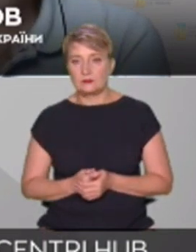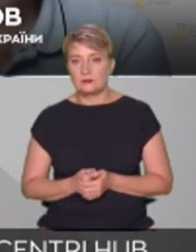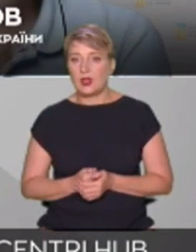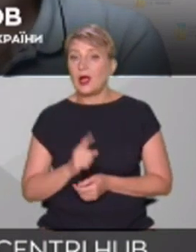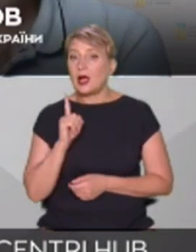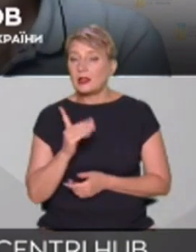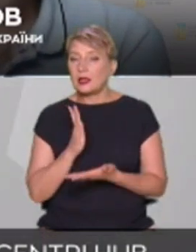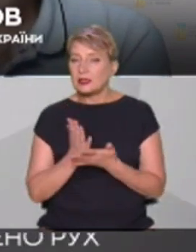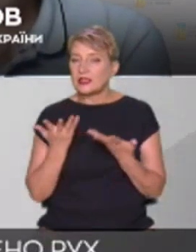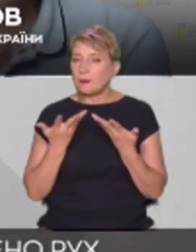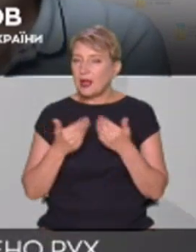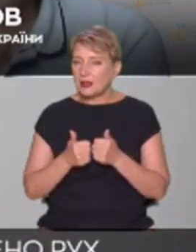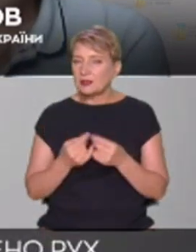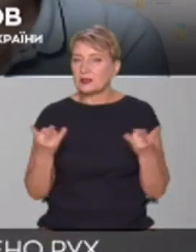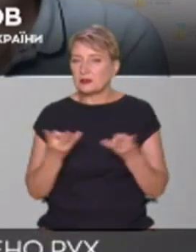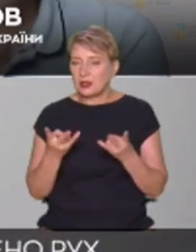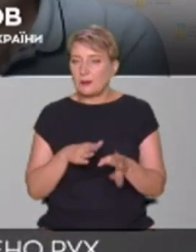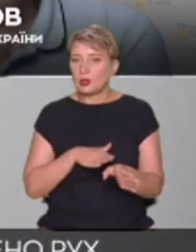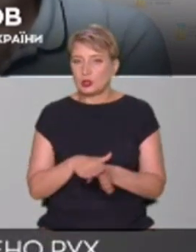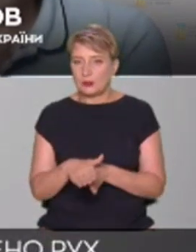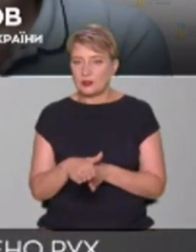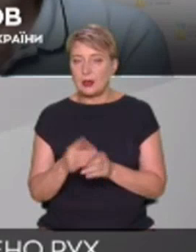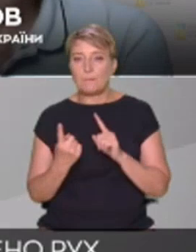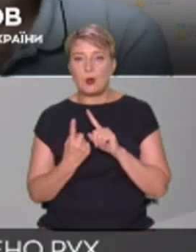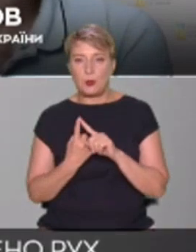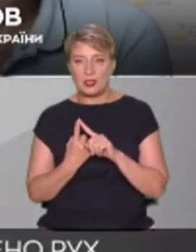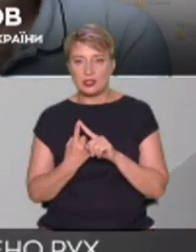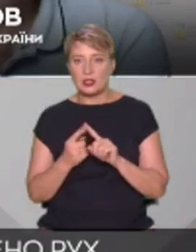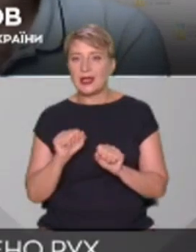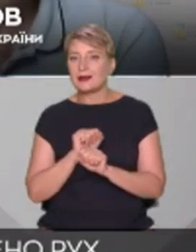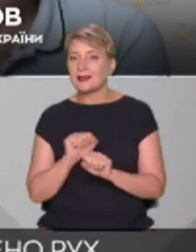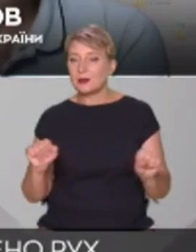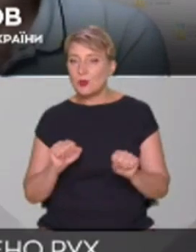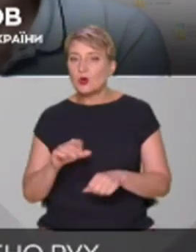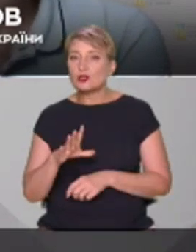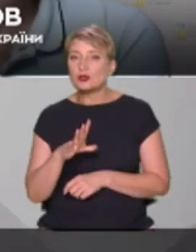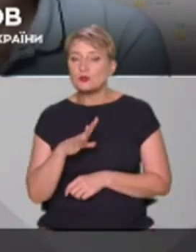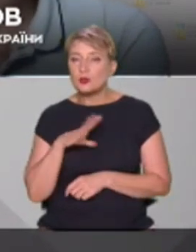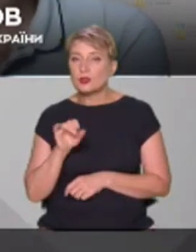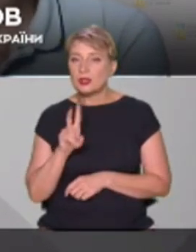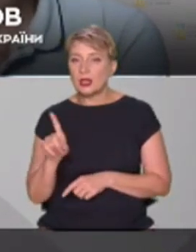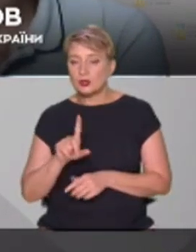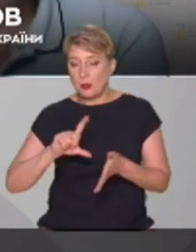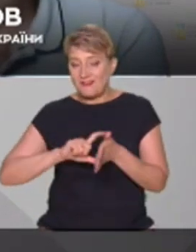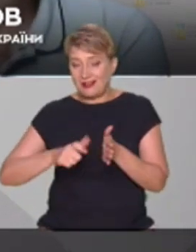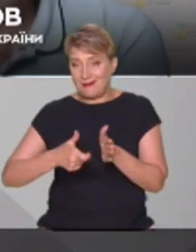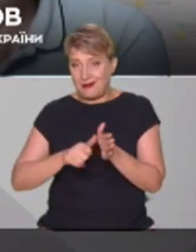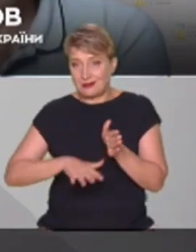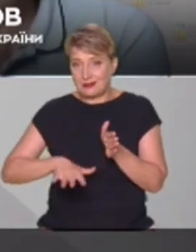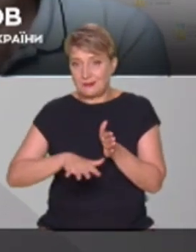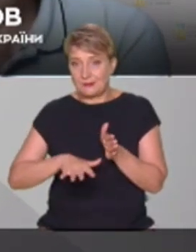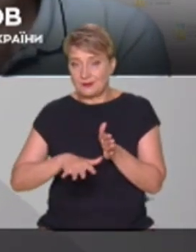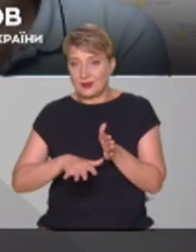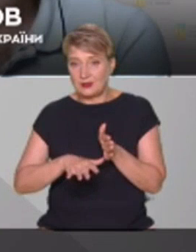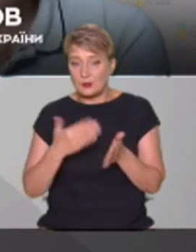певні моменти, які треба дотримуватися. Ну, по-перше, не може бути так, щоб у класі 10